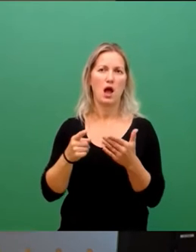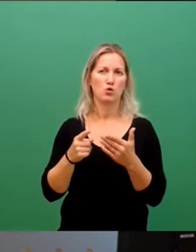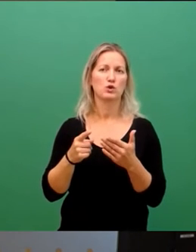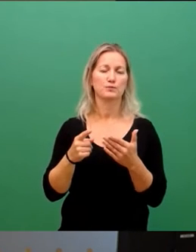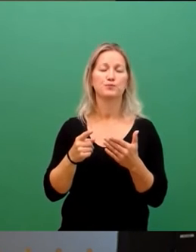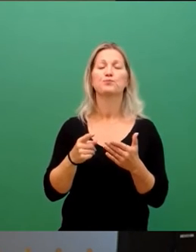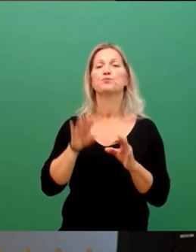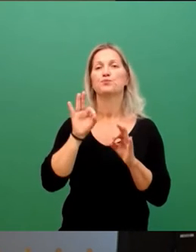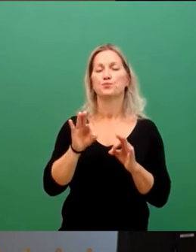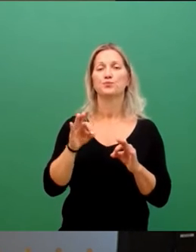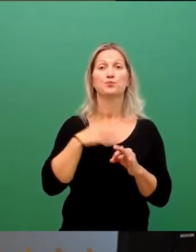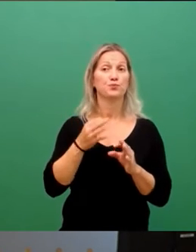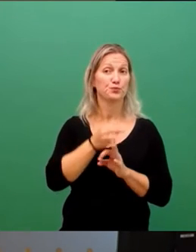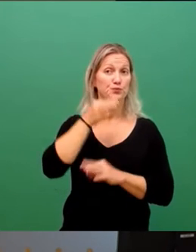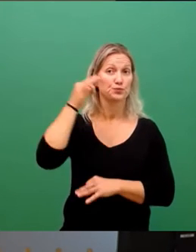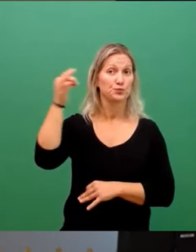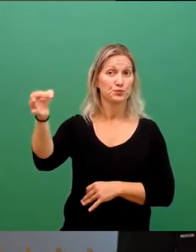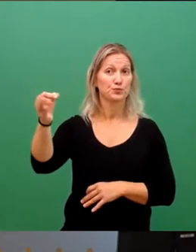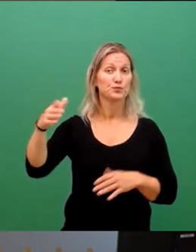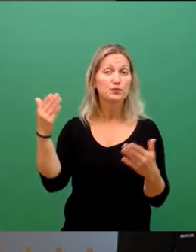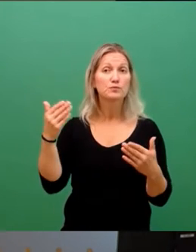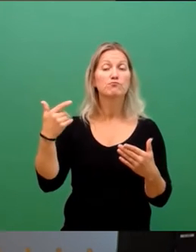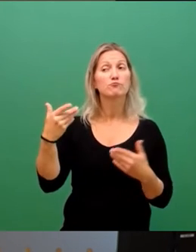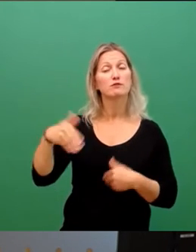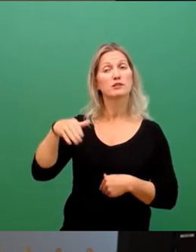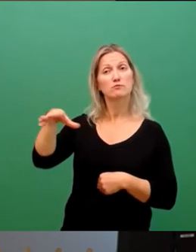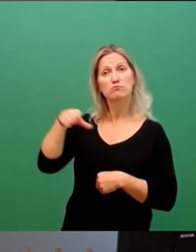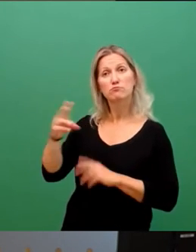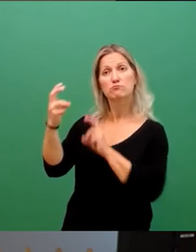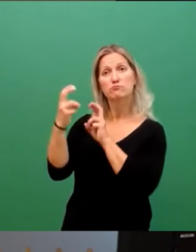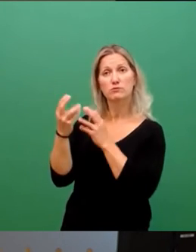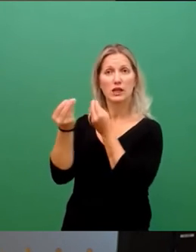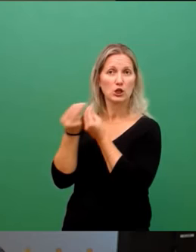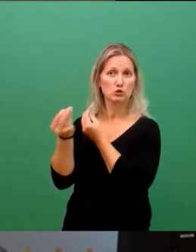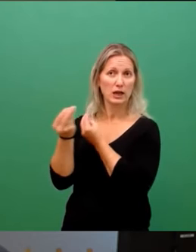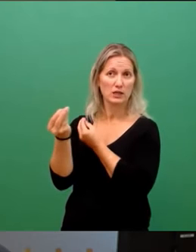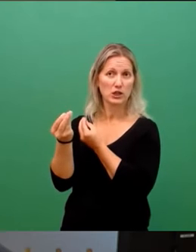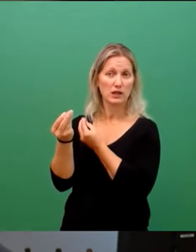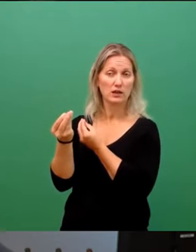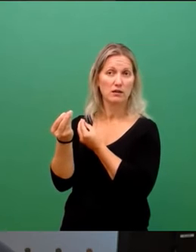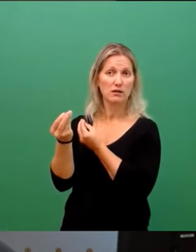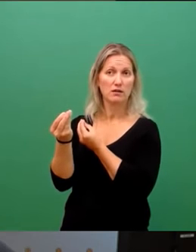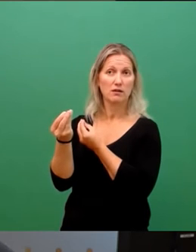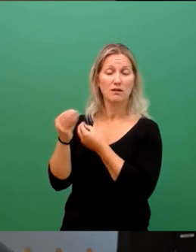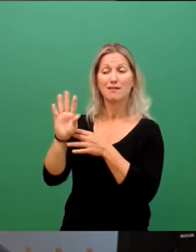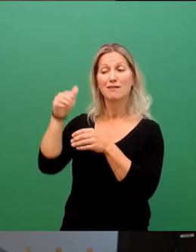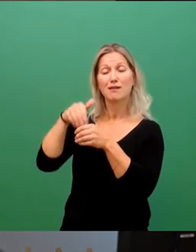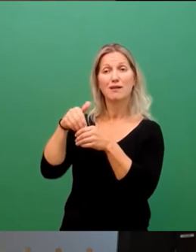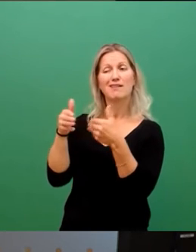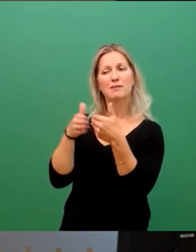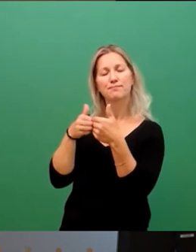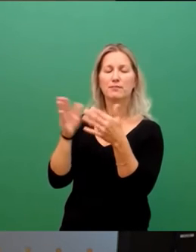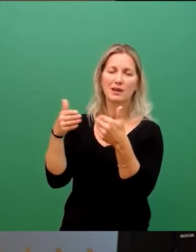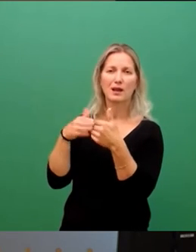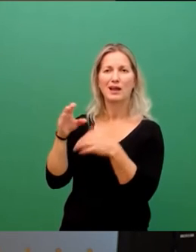im Mittelpunkt. Unsere Gespräche, dass bei Columbus, muss man richtigerweise